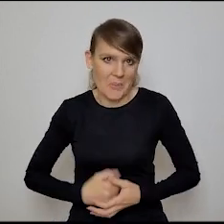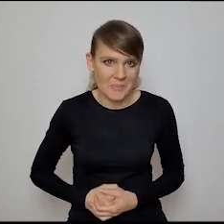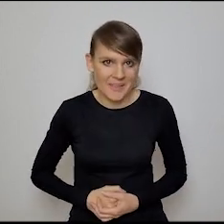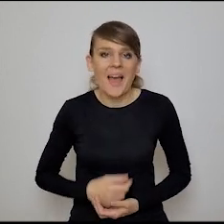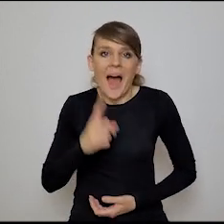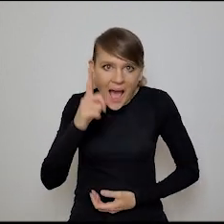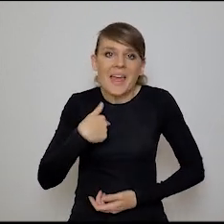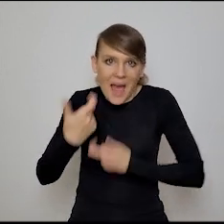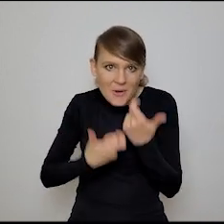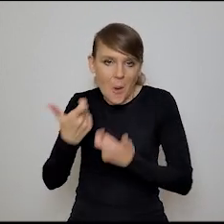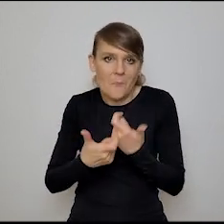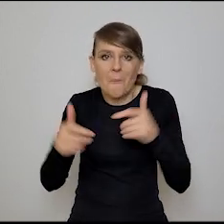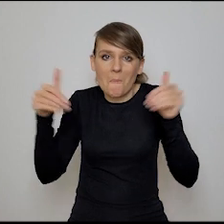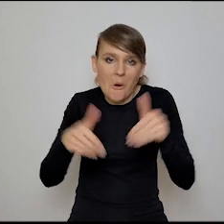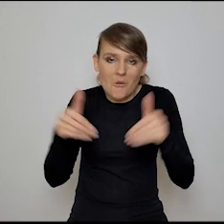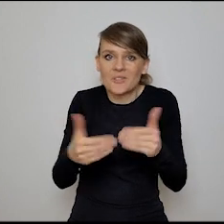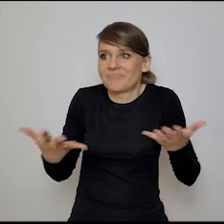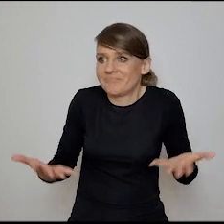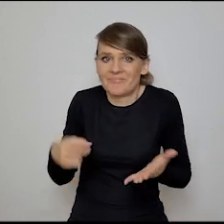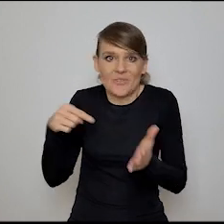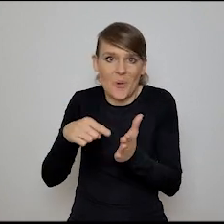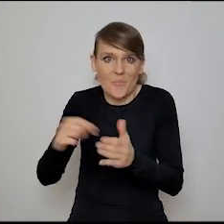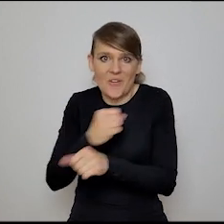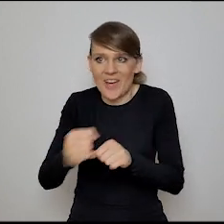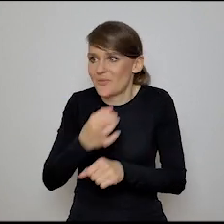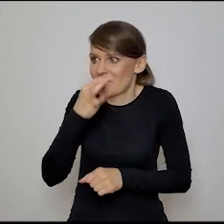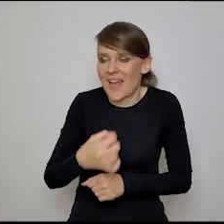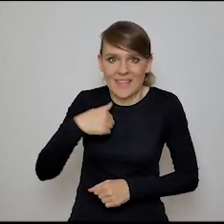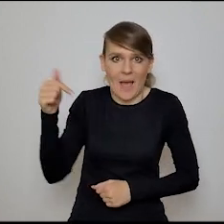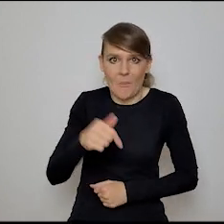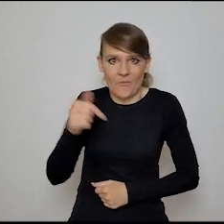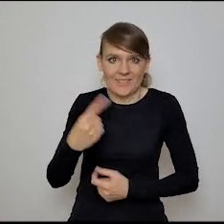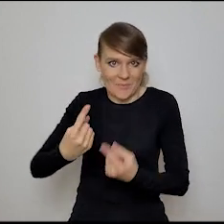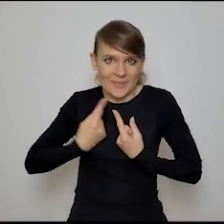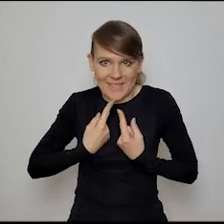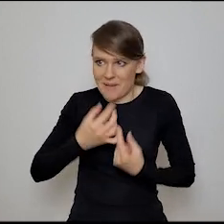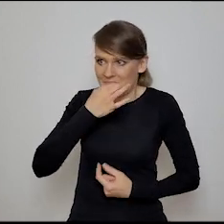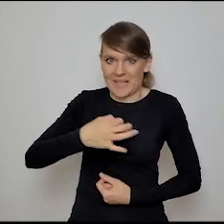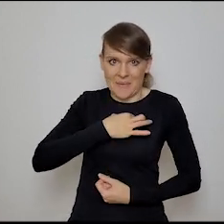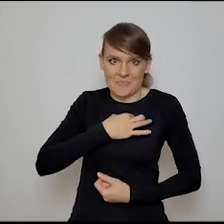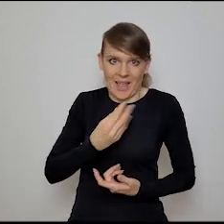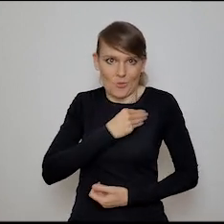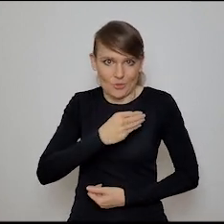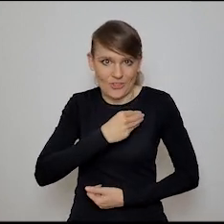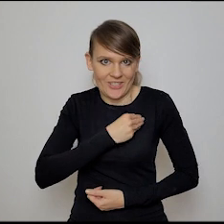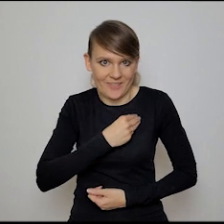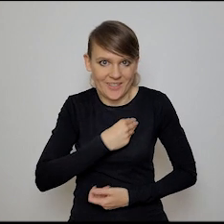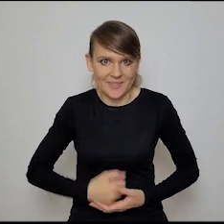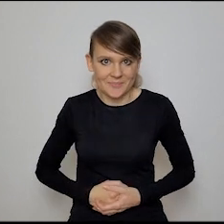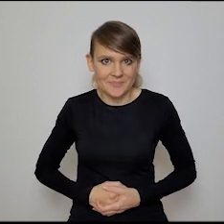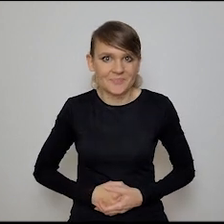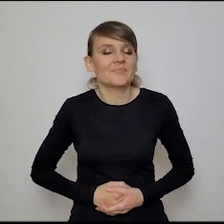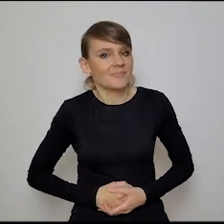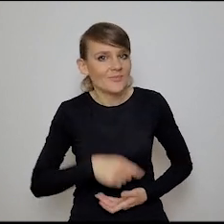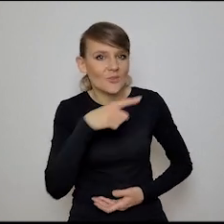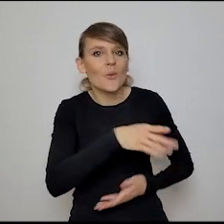A jednak je robię i może tutaj jest jakieś, wiesz, poważne pytanie, które powinnam sobie samej zadać, po prostu uczciwie. To jest taka